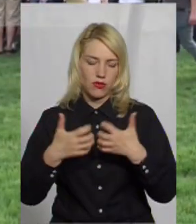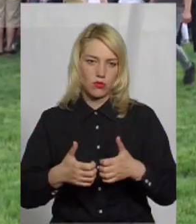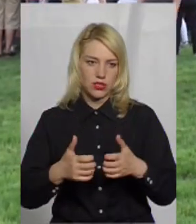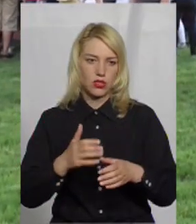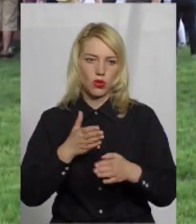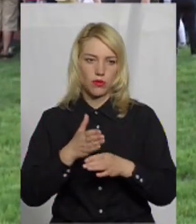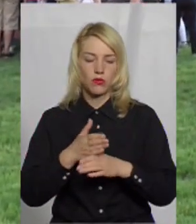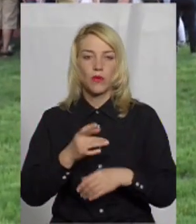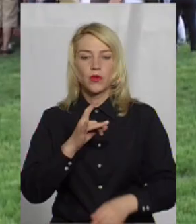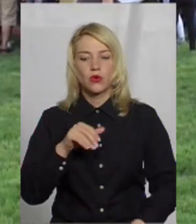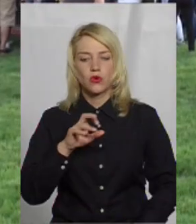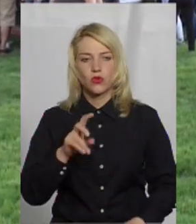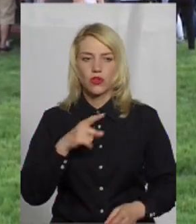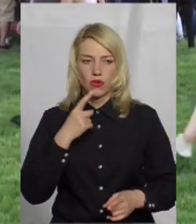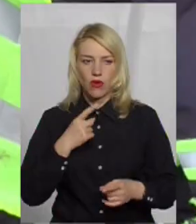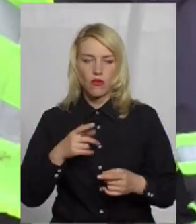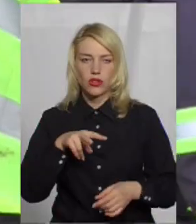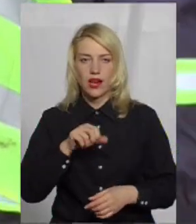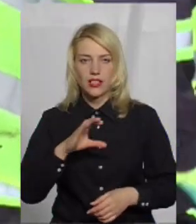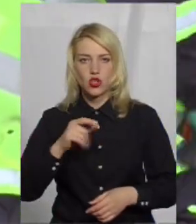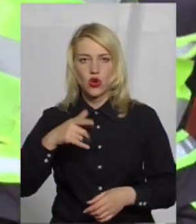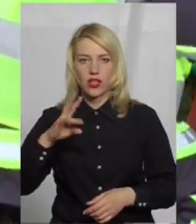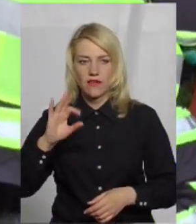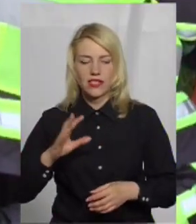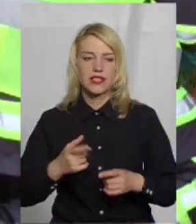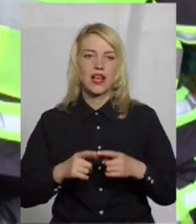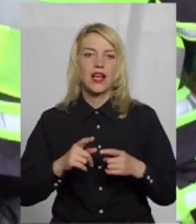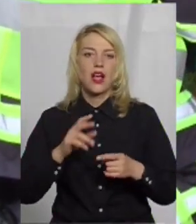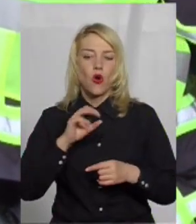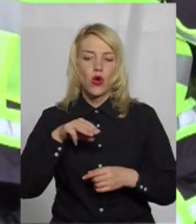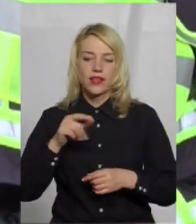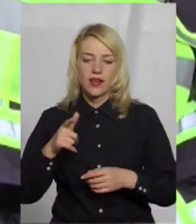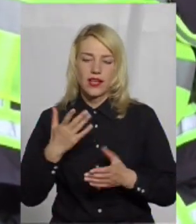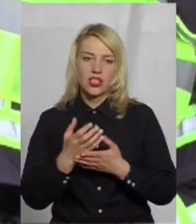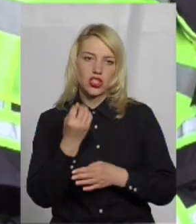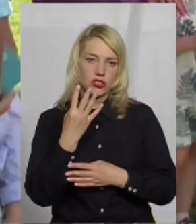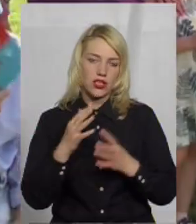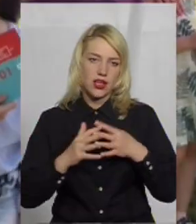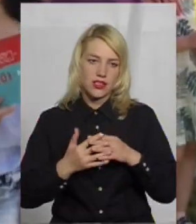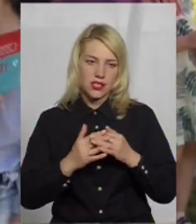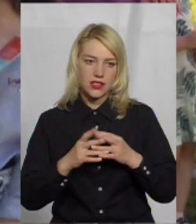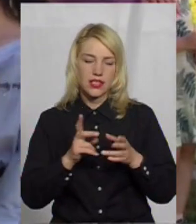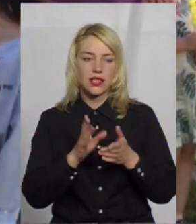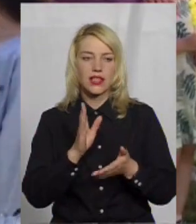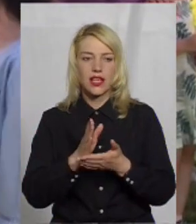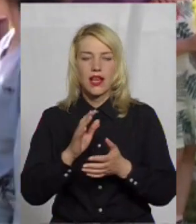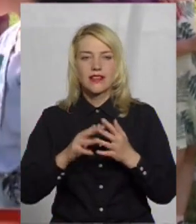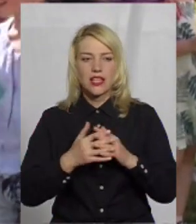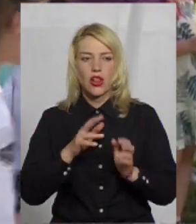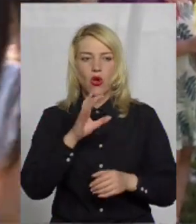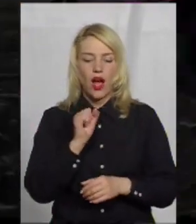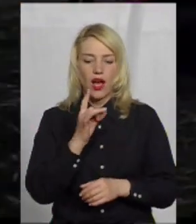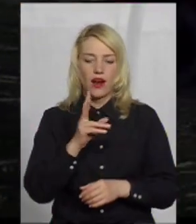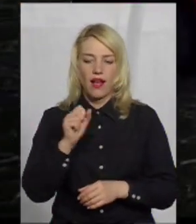За словами Олега Рудика, в Лісовгренівецькій ОТГ 14 сіл. І стаціонарна служба порятунку, яка розташовується в селі Аркадіївці, оперативно не